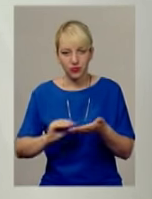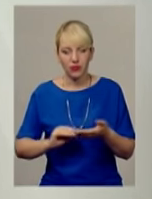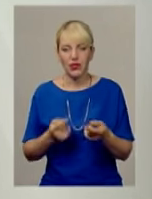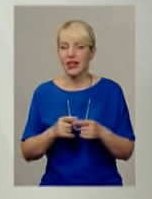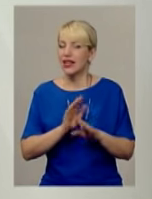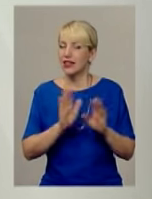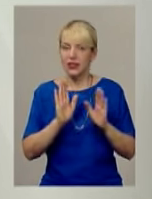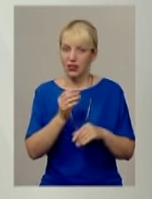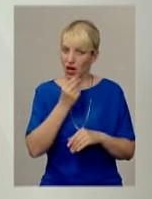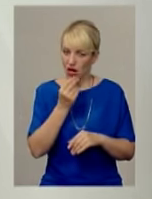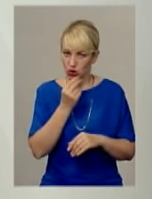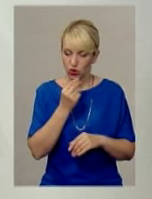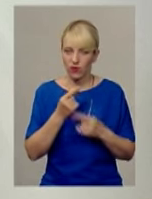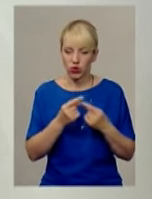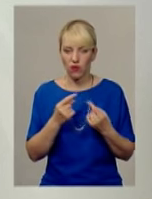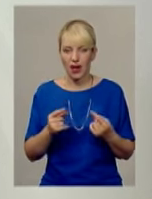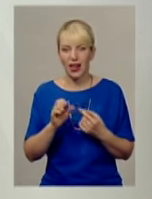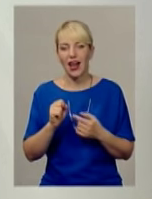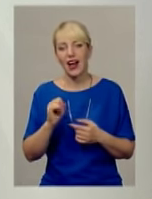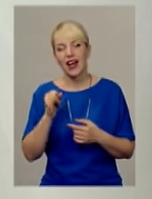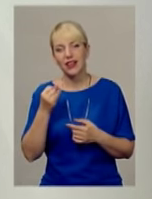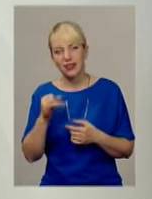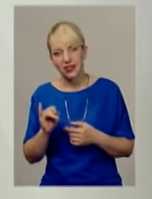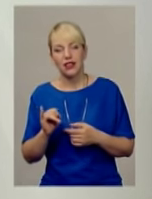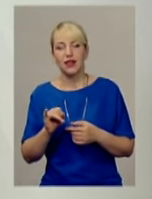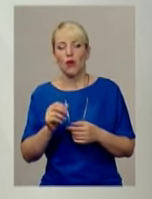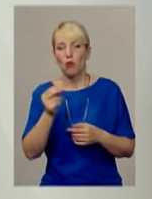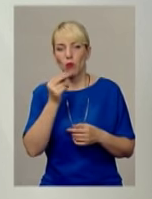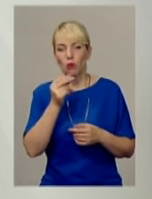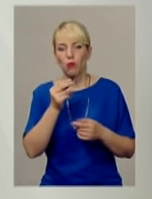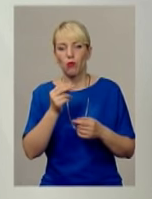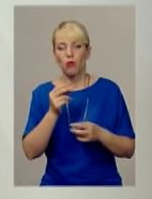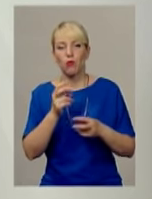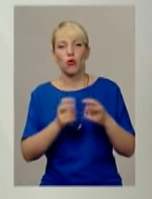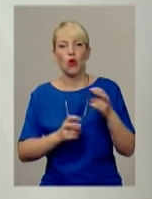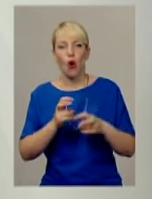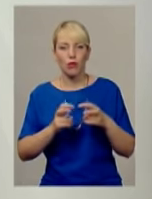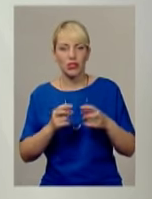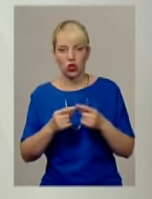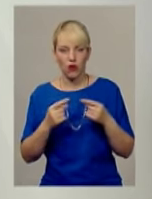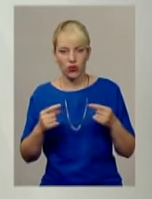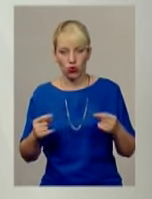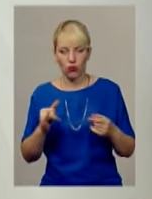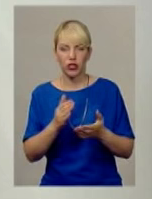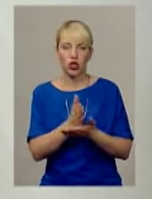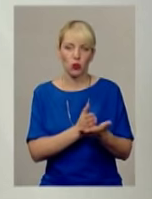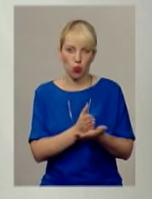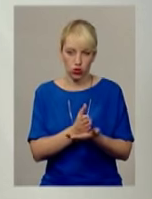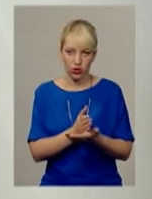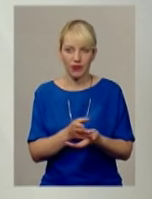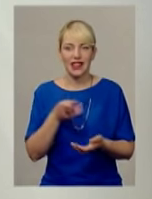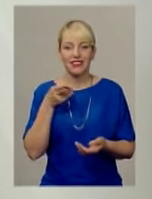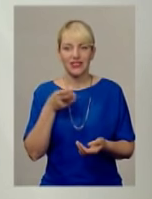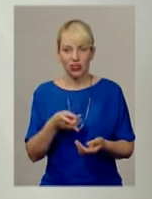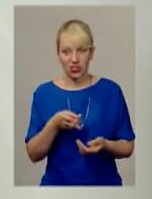харчових товарів, але і промислових товарів, і відповідно послуг. В 2000